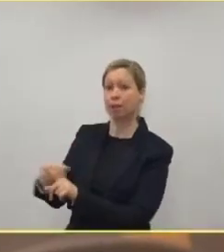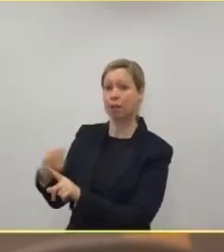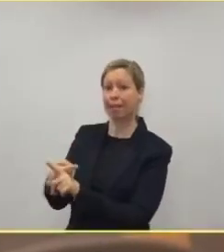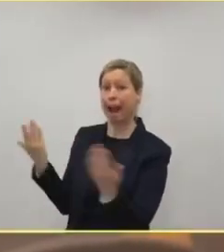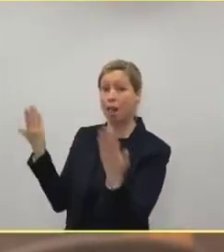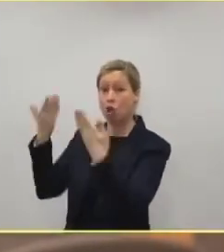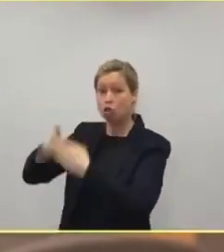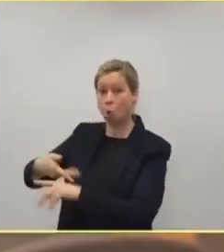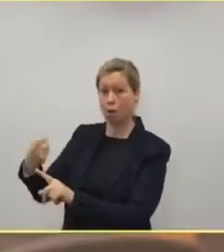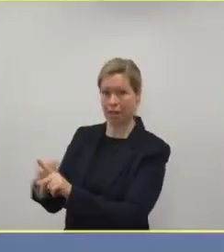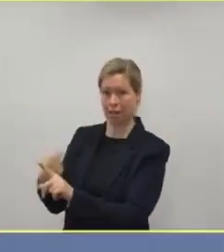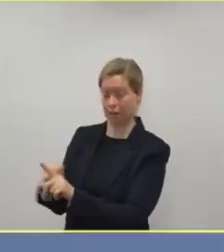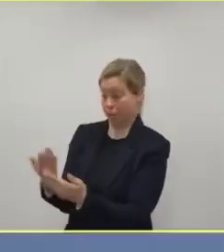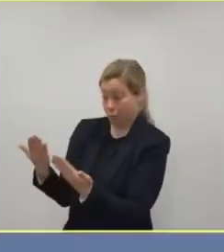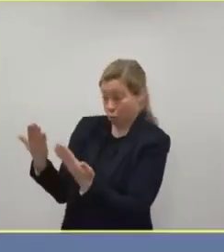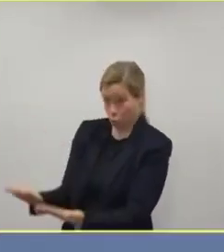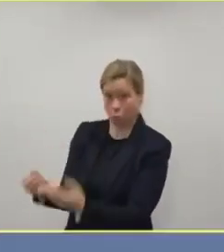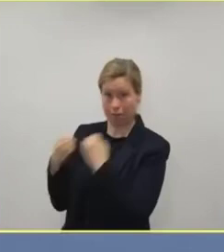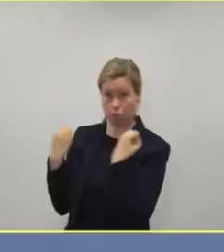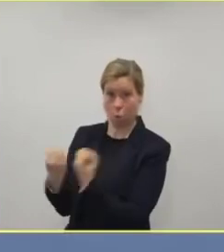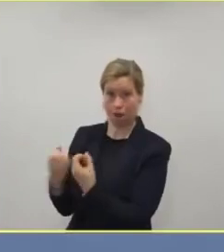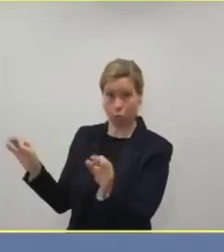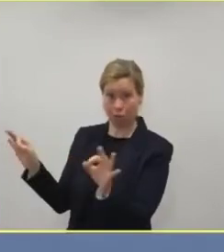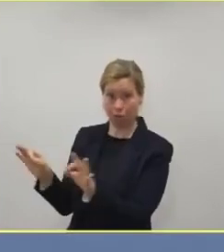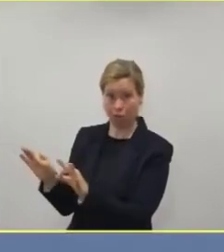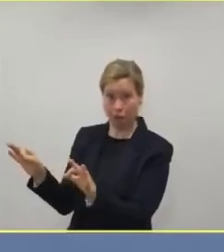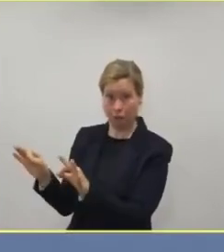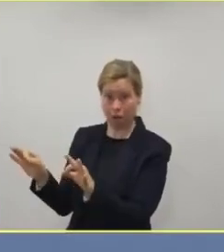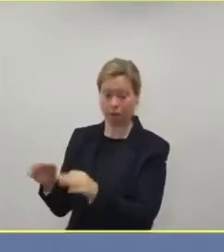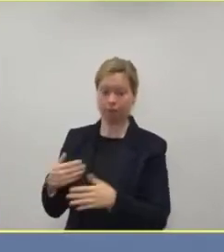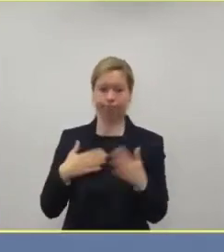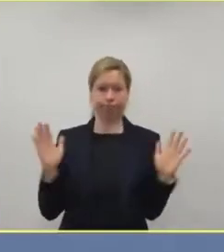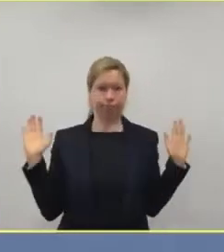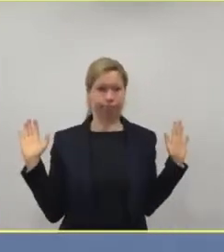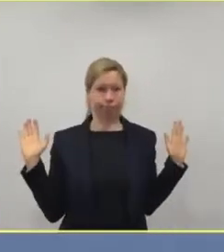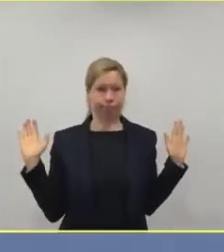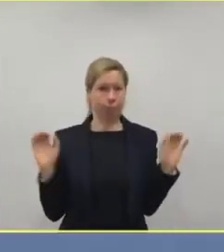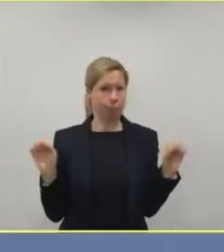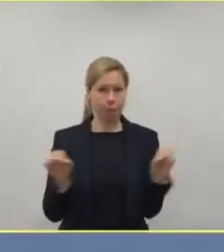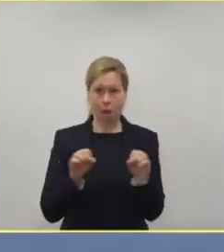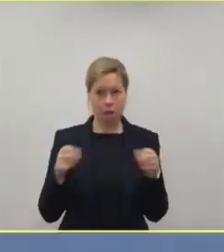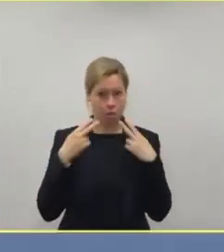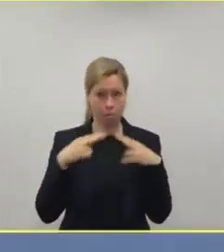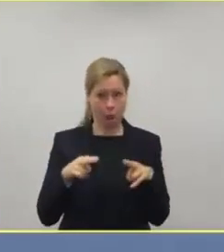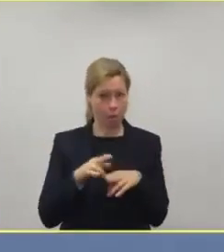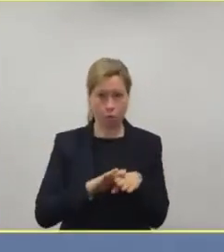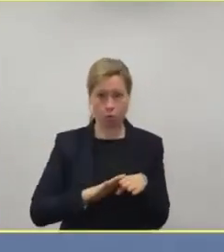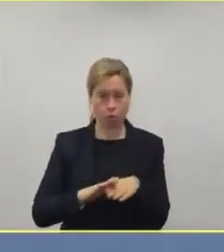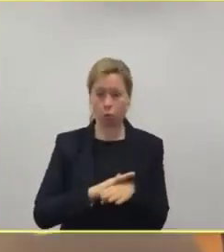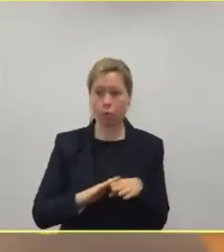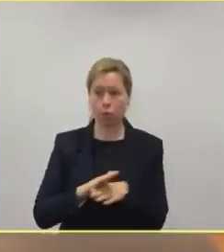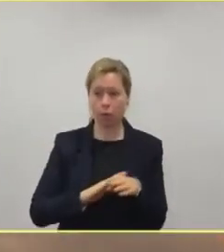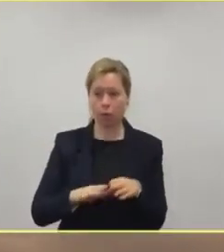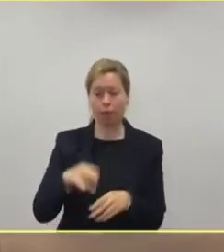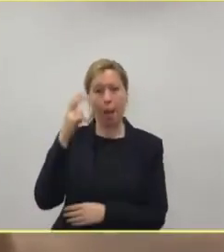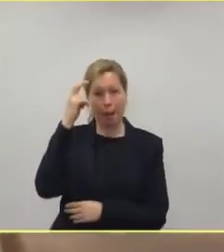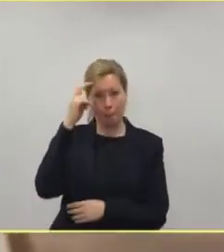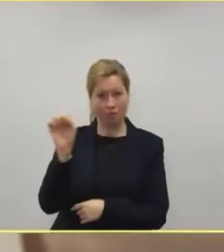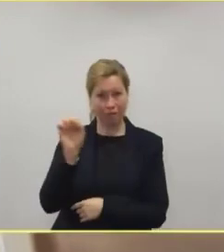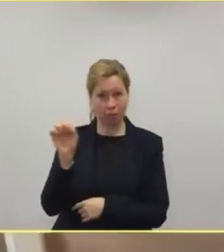Das kann ich Ihnen nicht beantworten. Herr Sutthoff, können Sie das beantworten? Das ist unklar. Ja, es ist